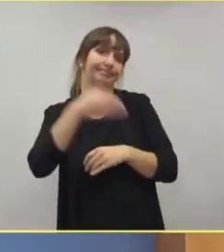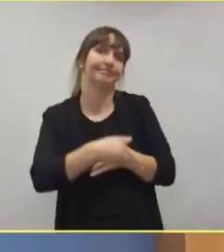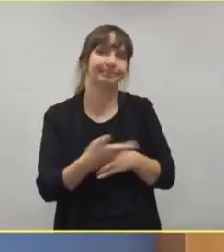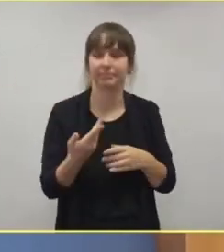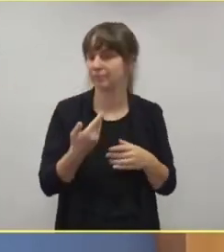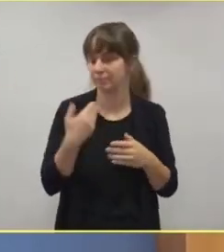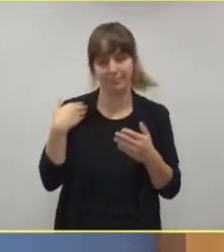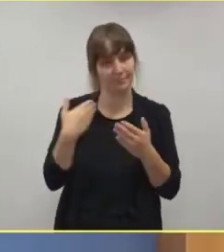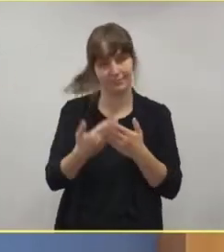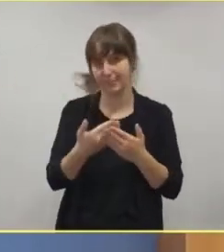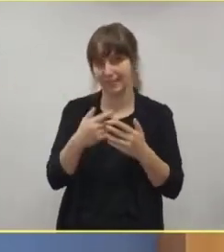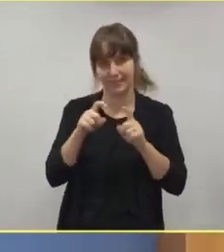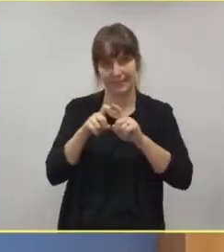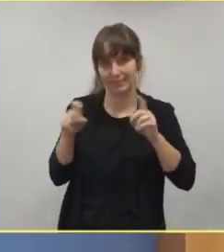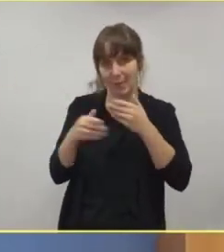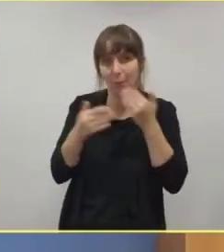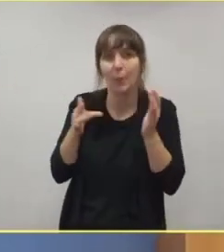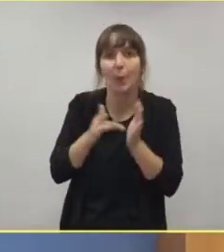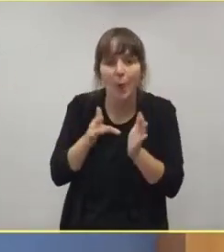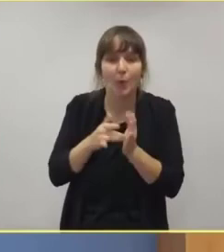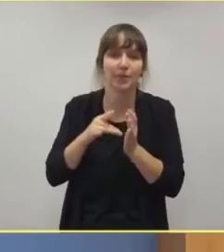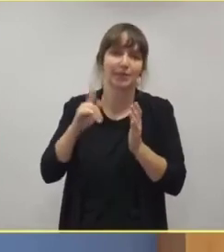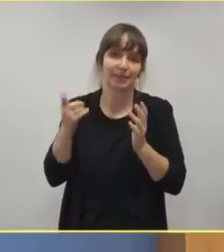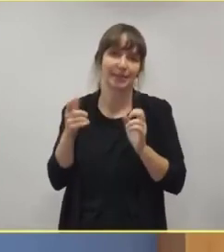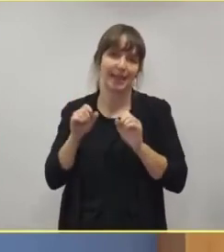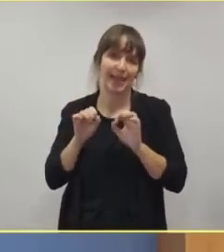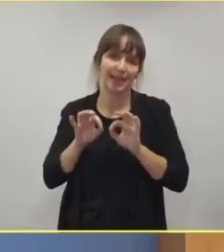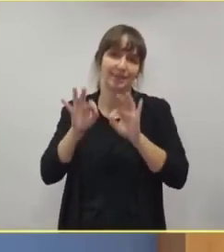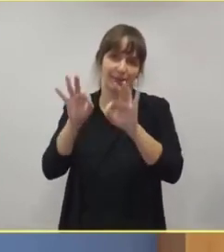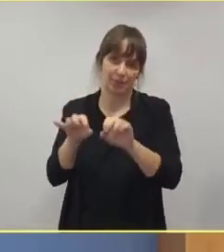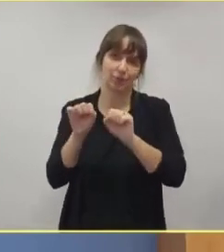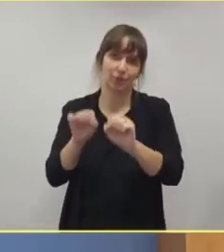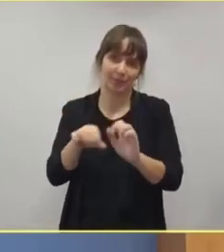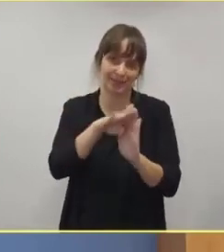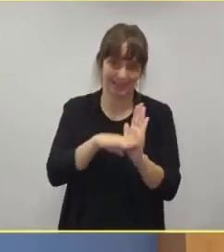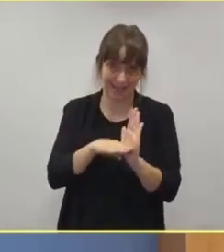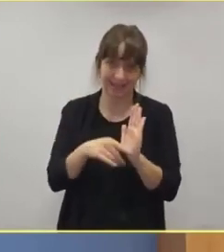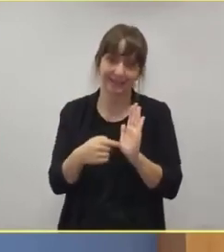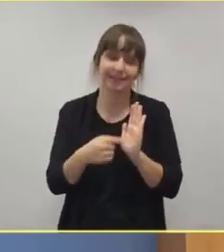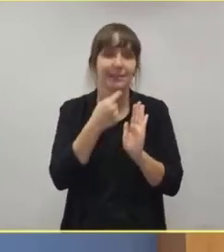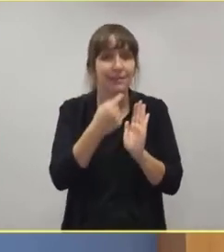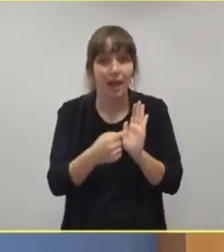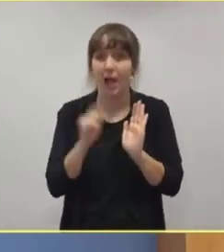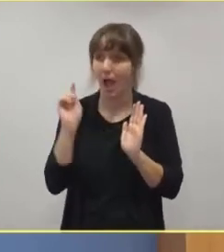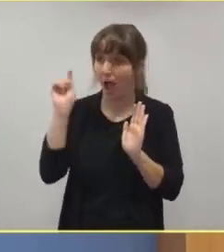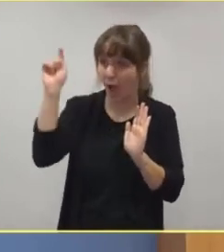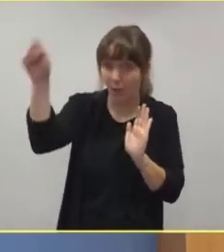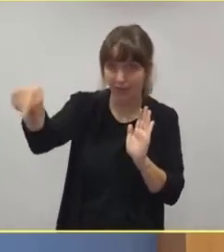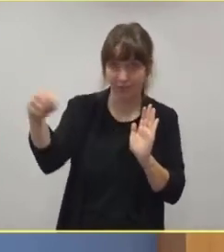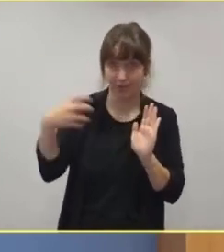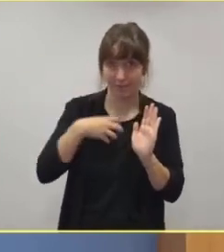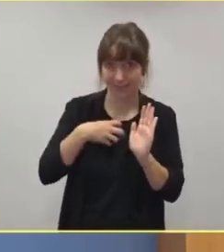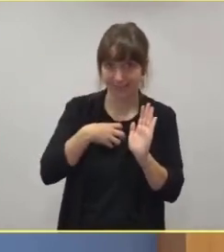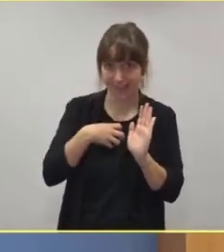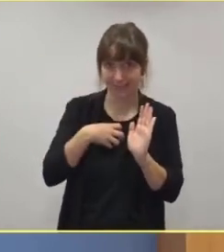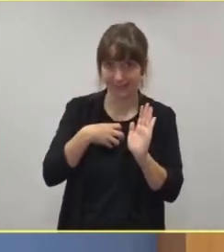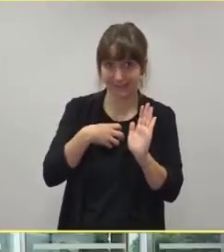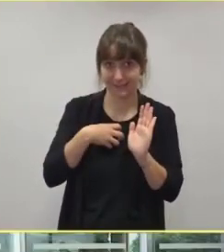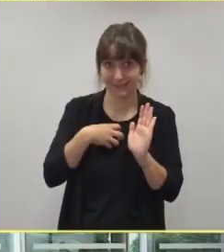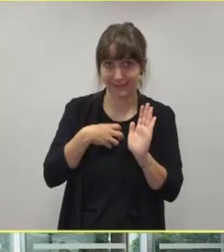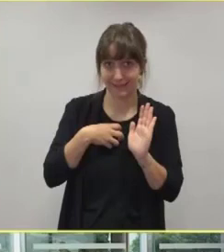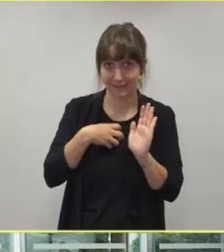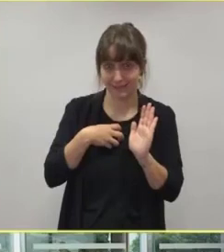Allein schon aufgrund des Infektionsschutzgesetzes ist eine Aufnahme von ausländischen Patienten außerhalb dieser europäischen